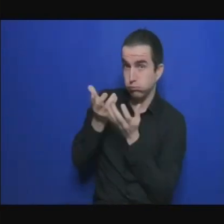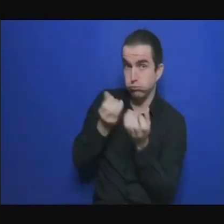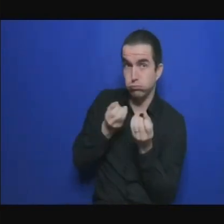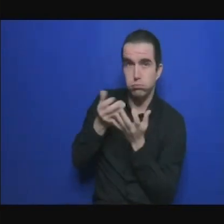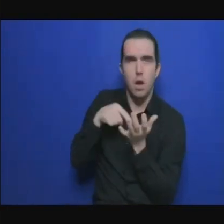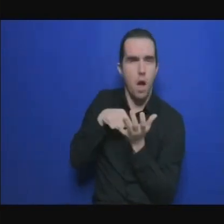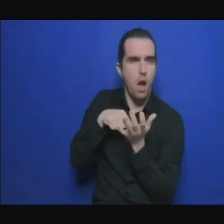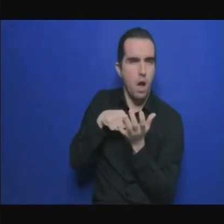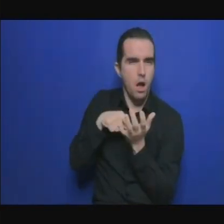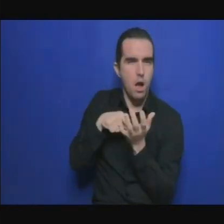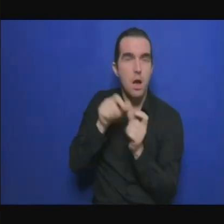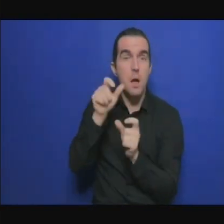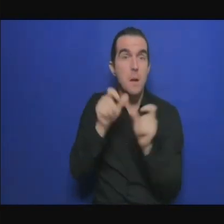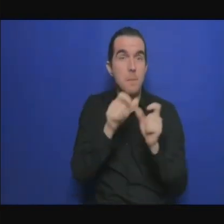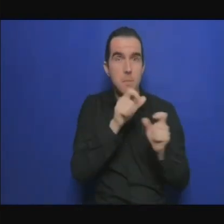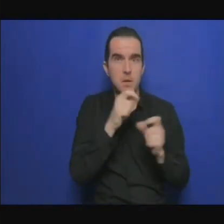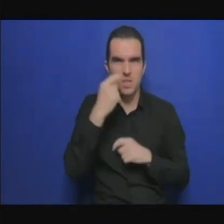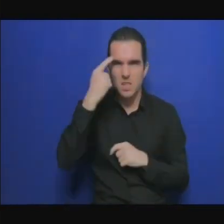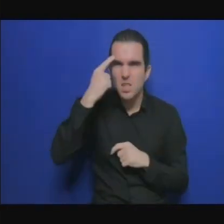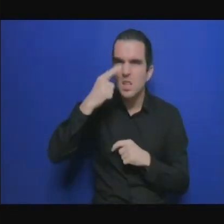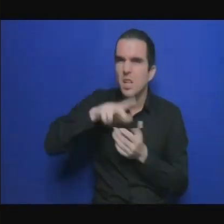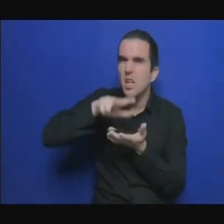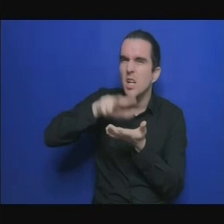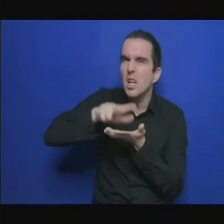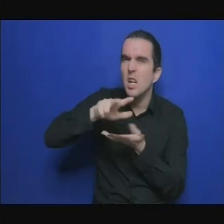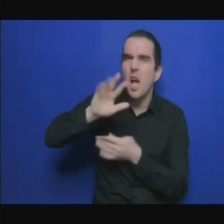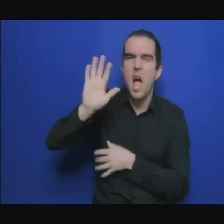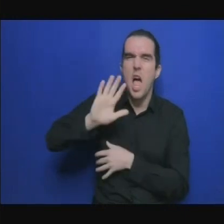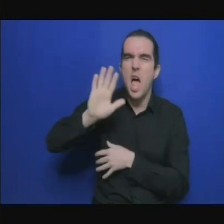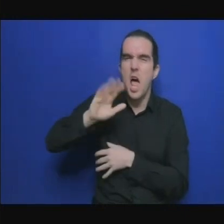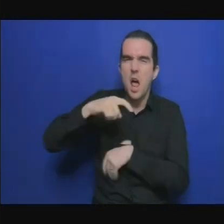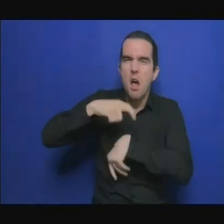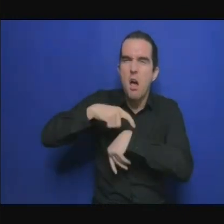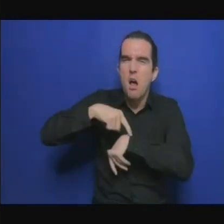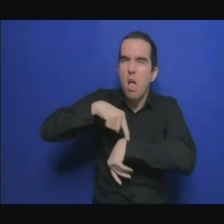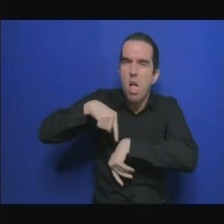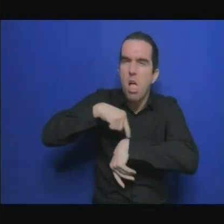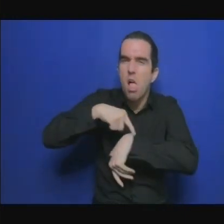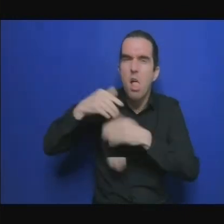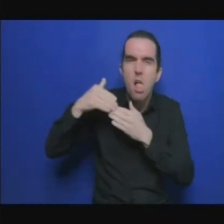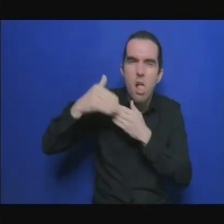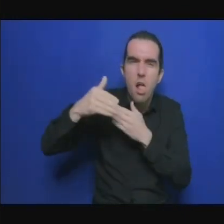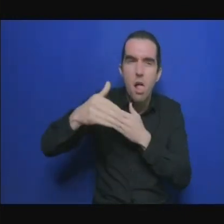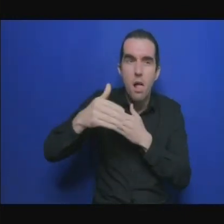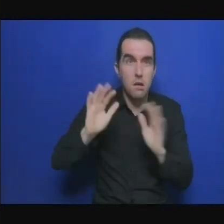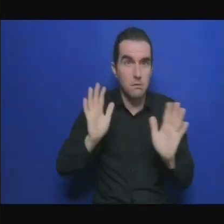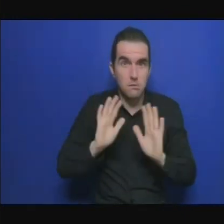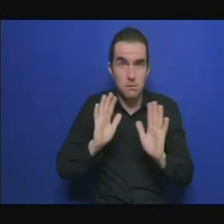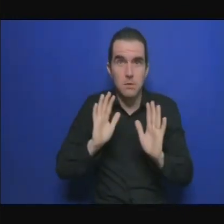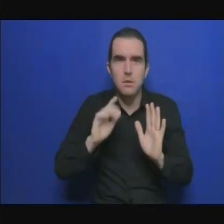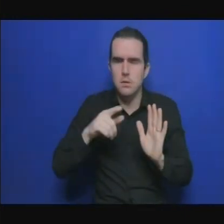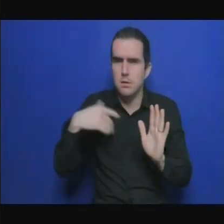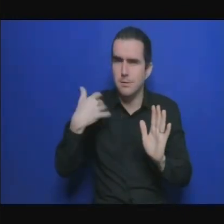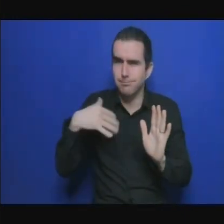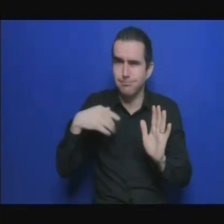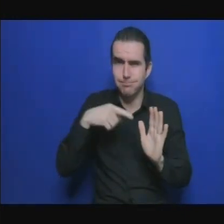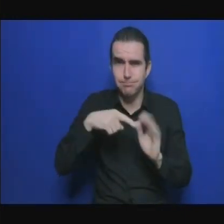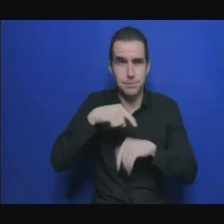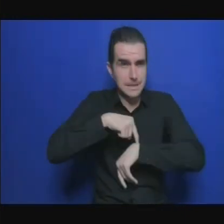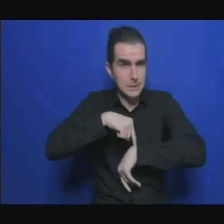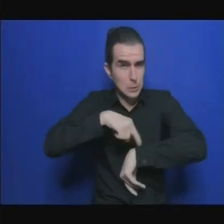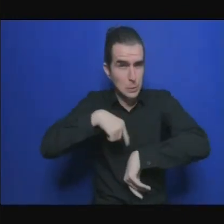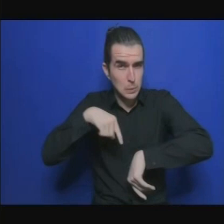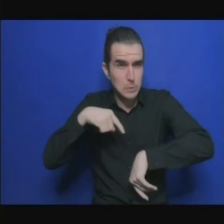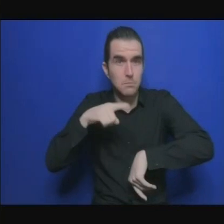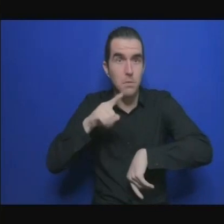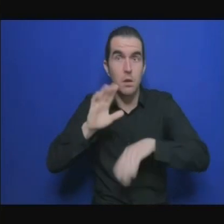réalité une fois qu'on est habilité à élaborer des projets pouvant être financés après la suite est